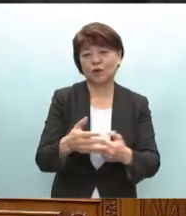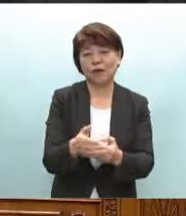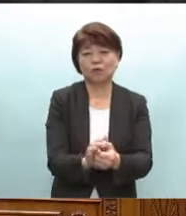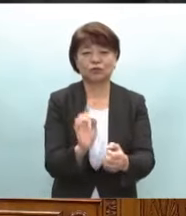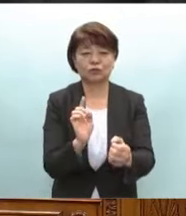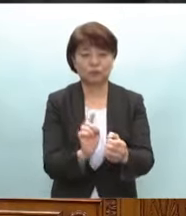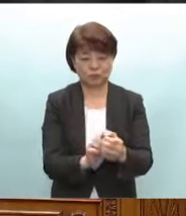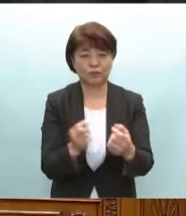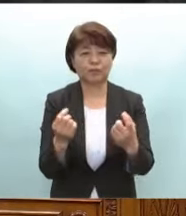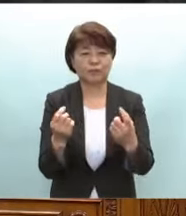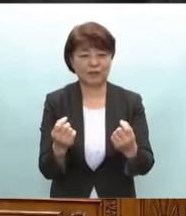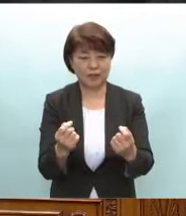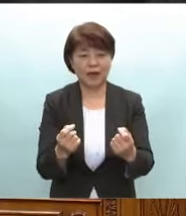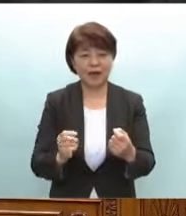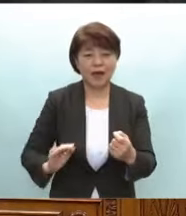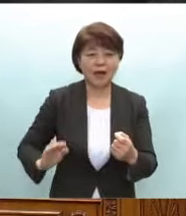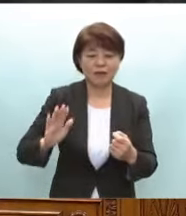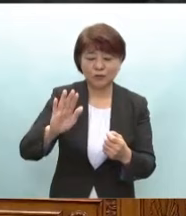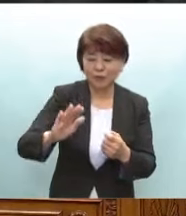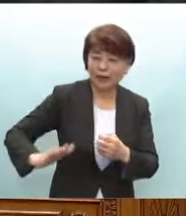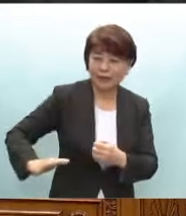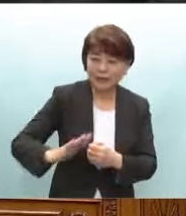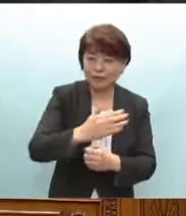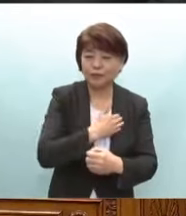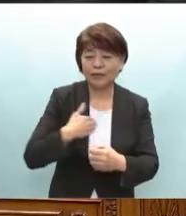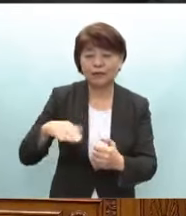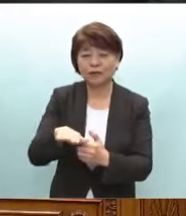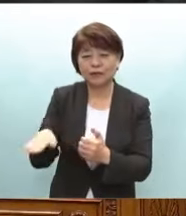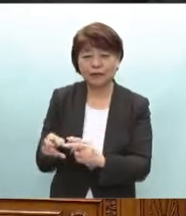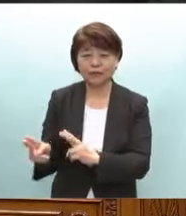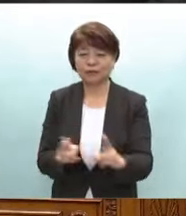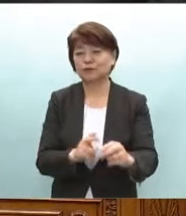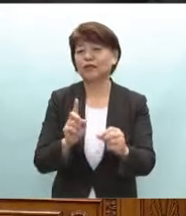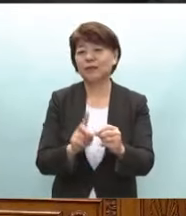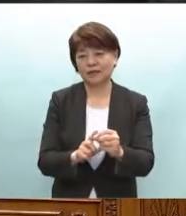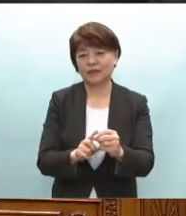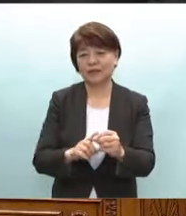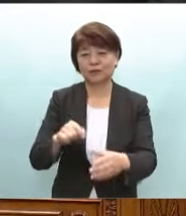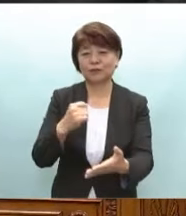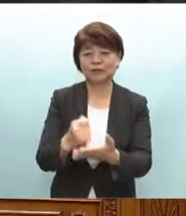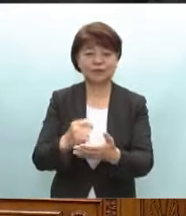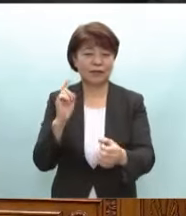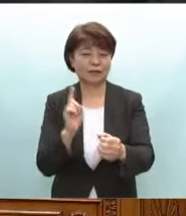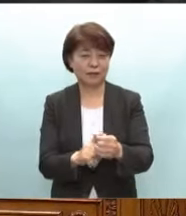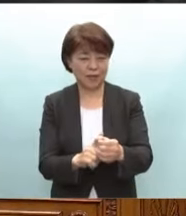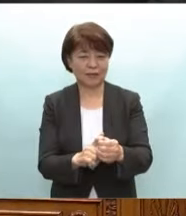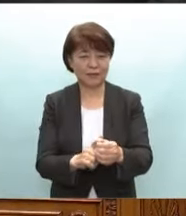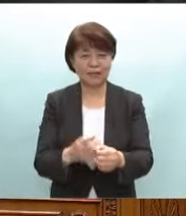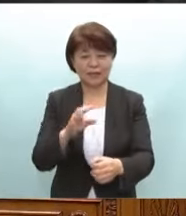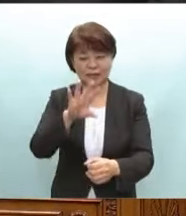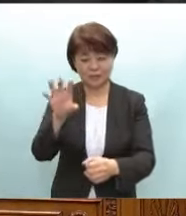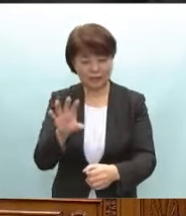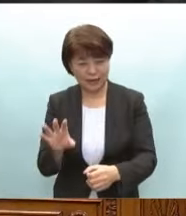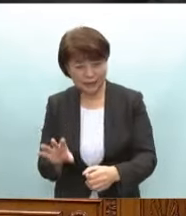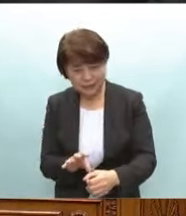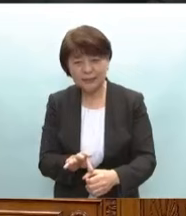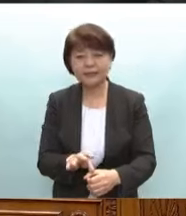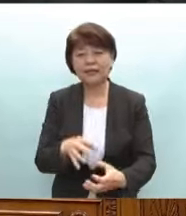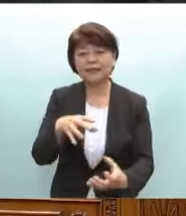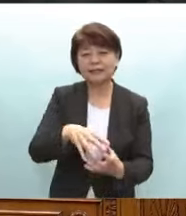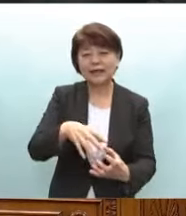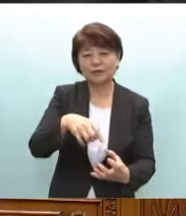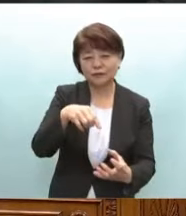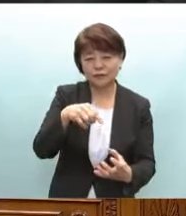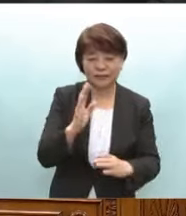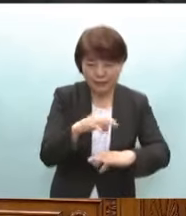将来に向けて成長できる環境を整えていくためにはその実現までに何度でも施策パッケージを講じて